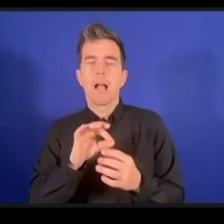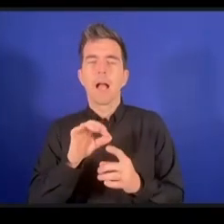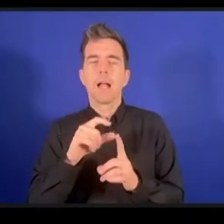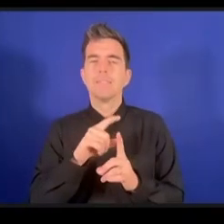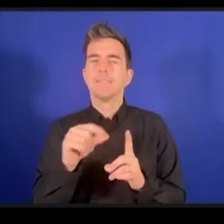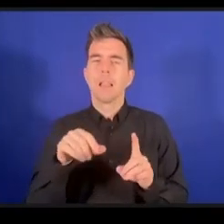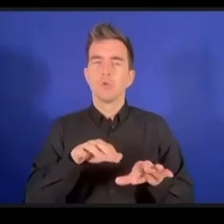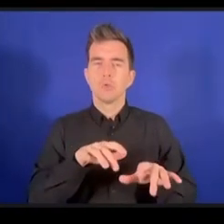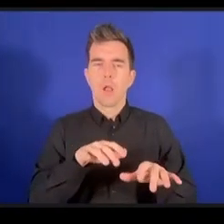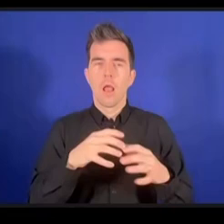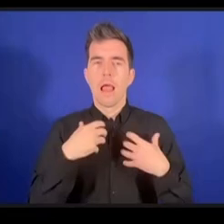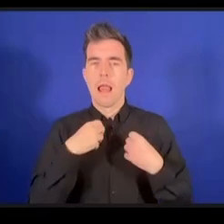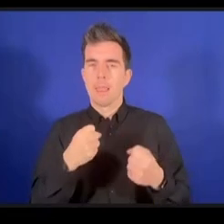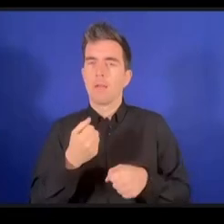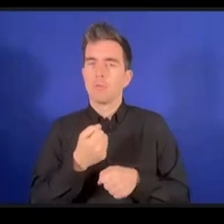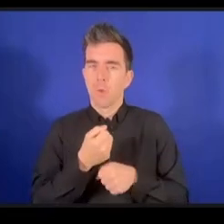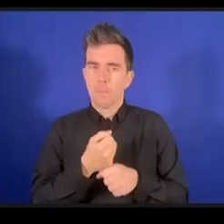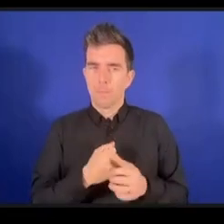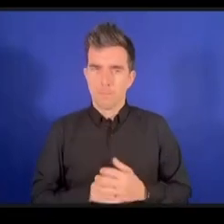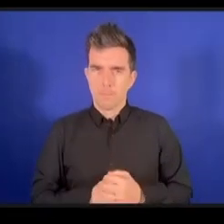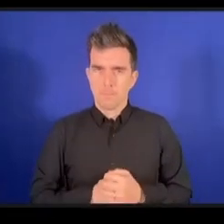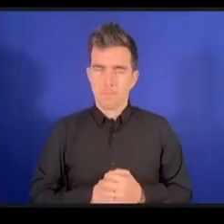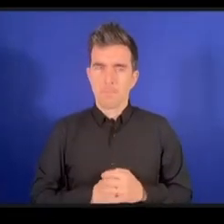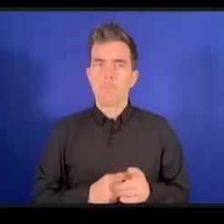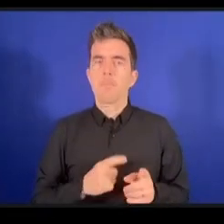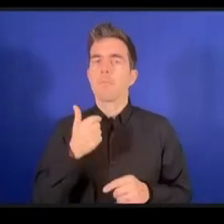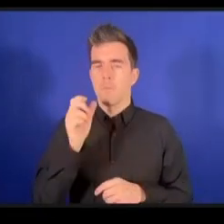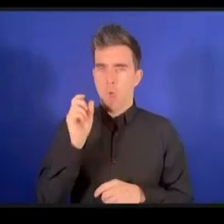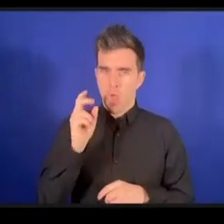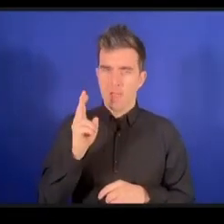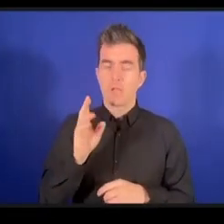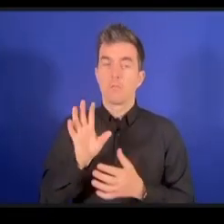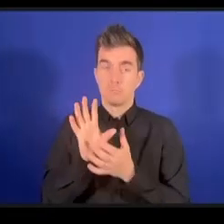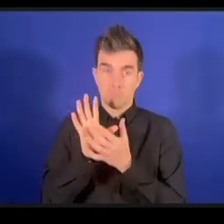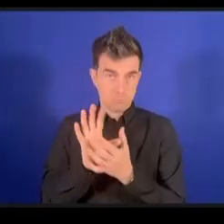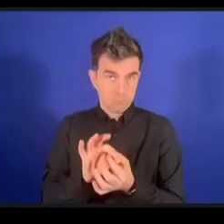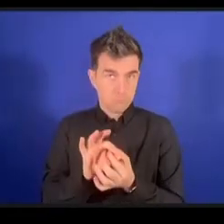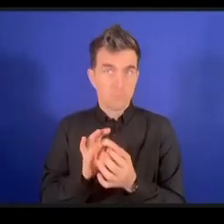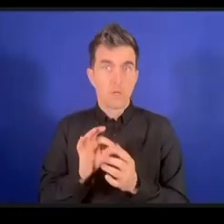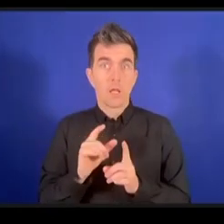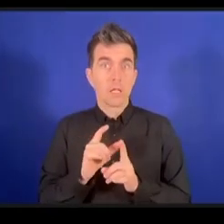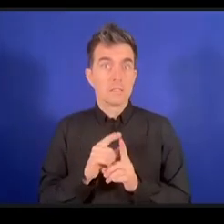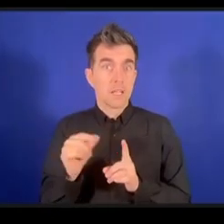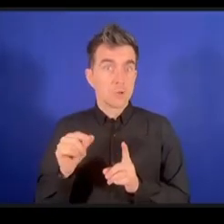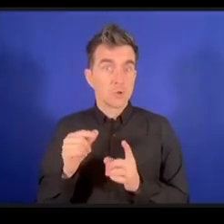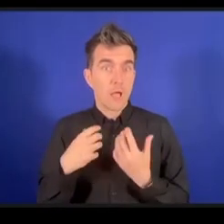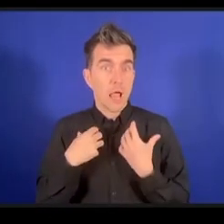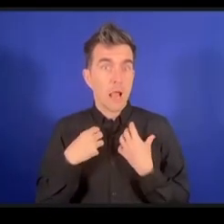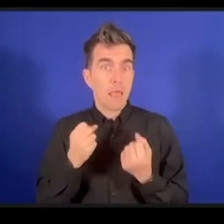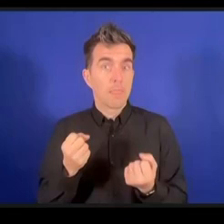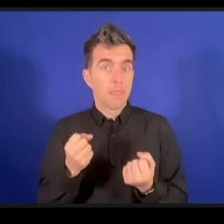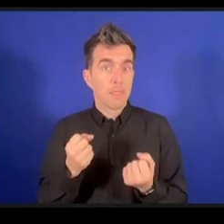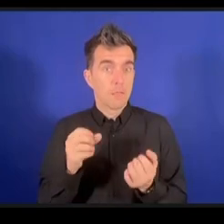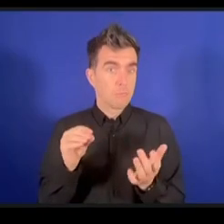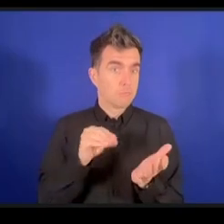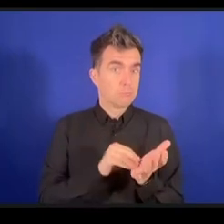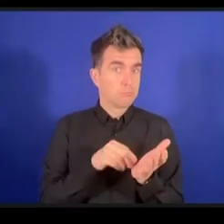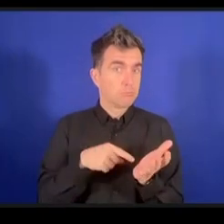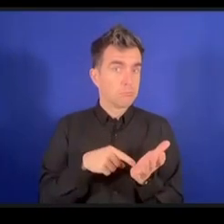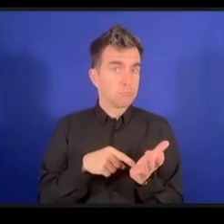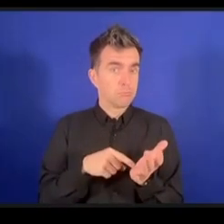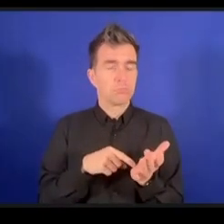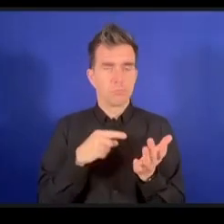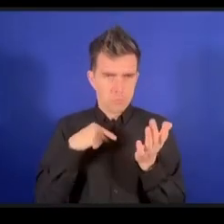الصحة الرقمية والوظائف في وقت لاحق ماذا عن ديناميك كوليشن